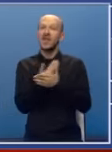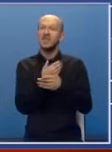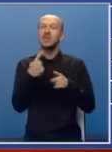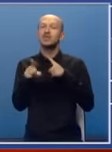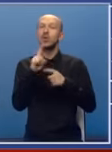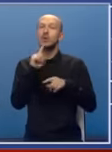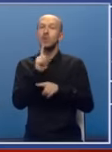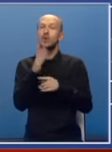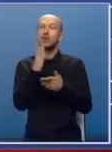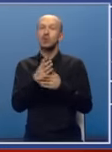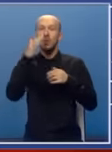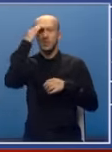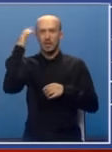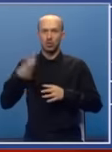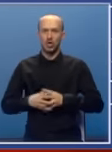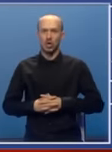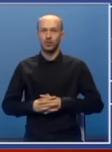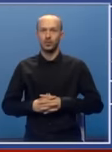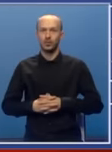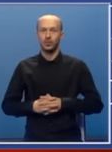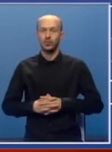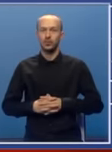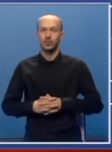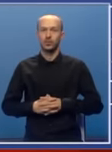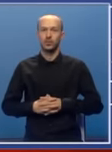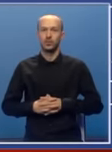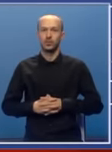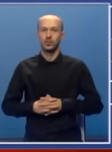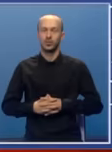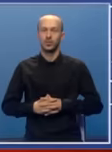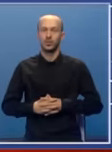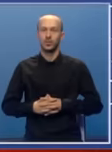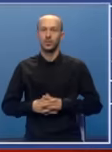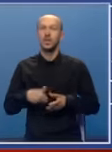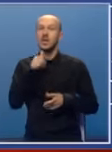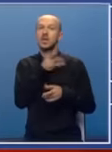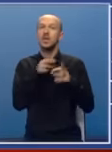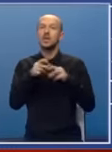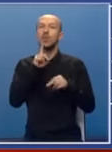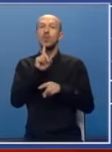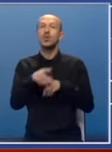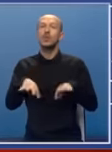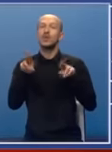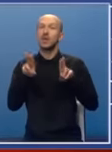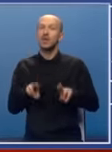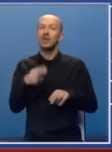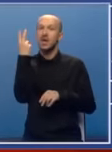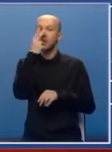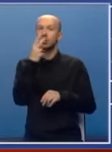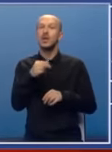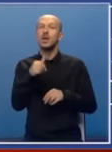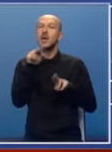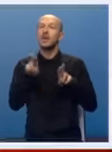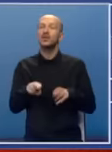zbog kojih moramo da budemo zabrinuti, za koje moramo da pronađemo adekvatne, racionalne i